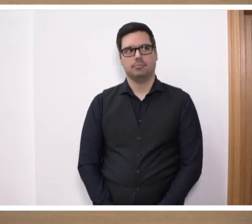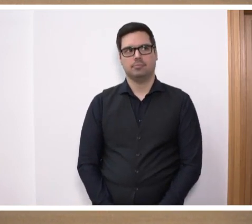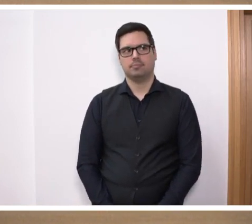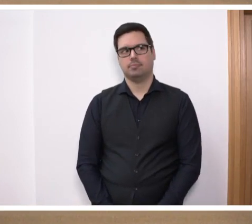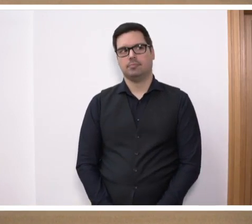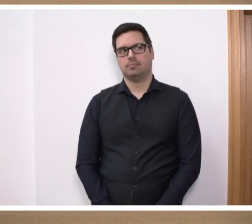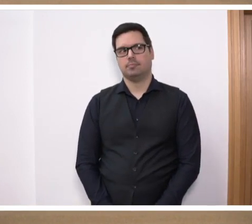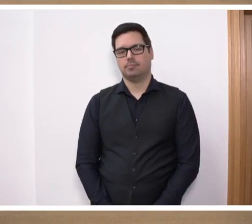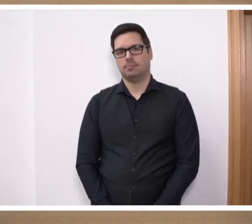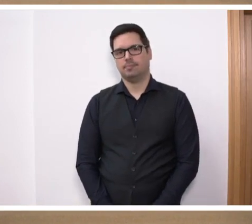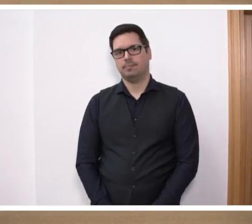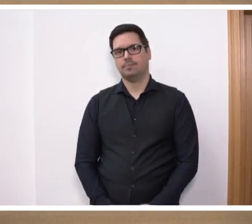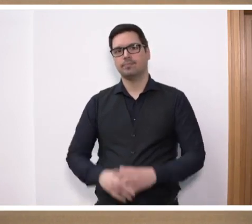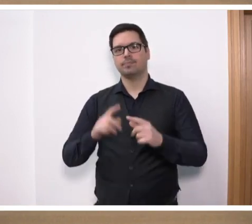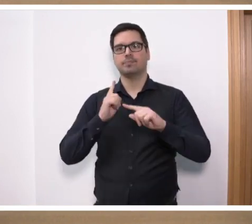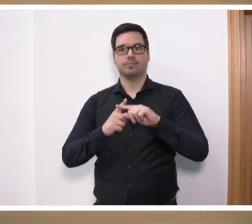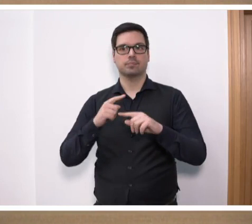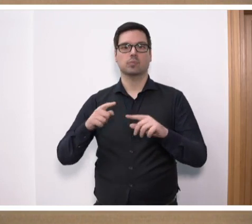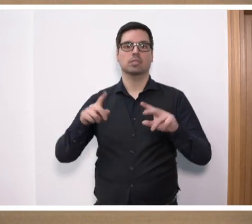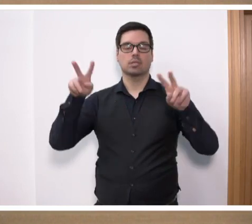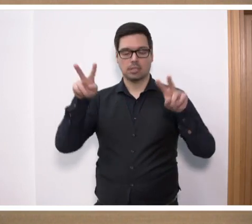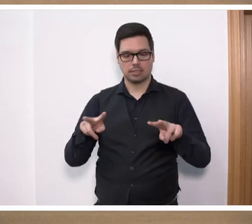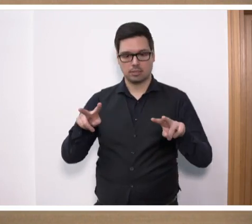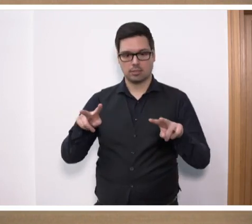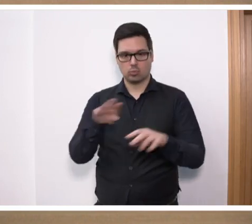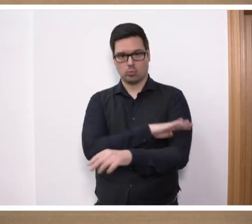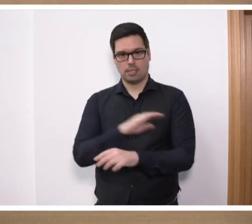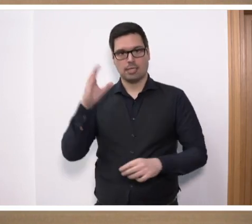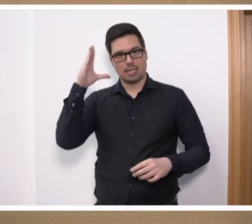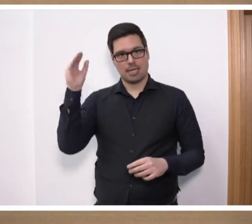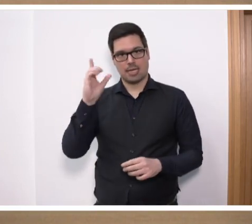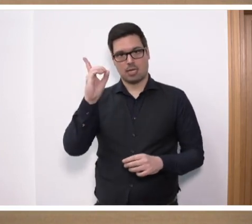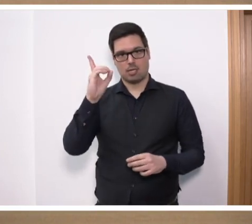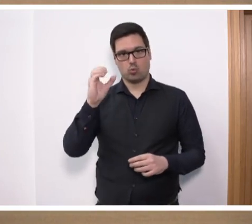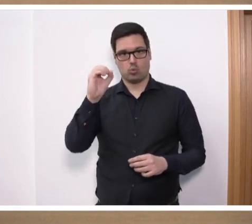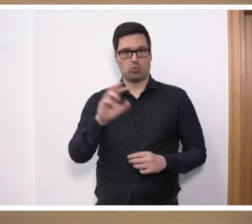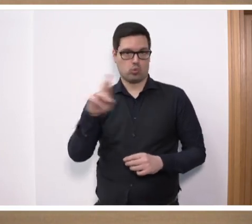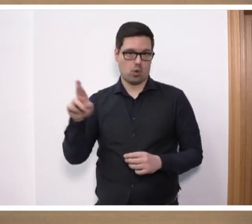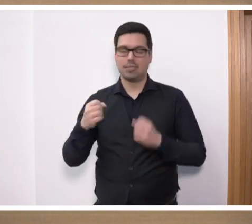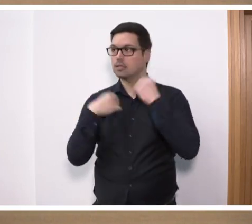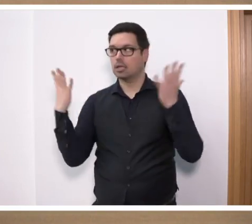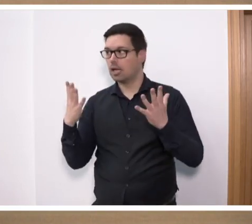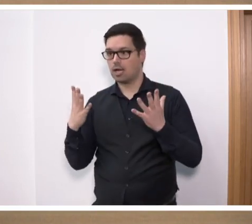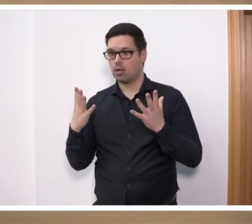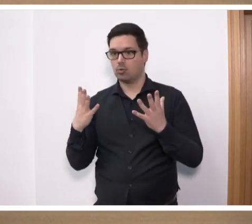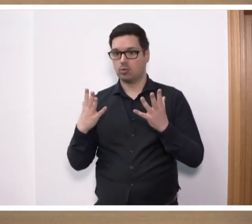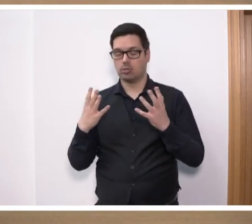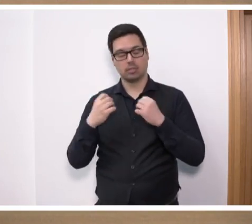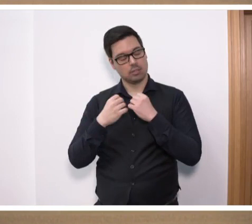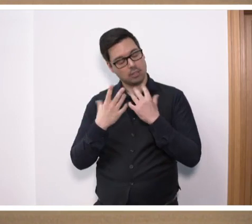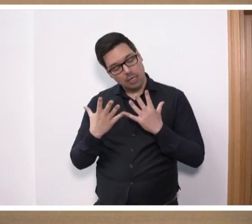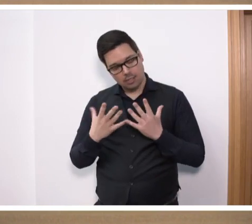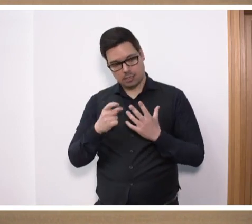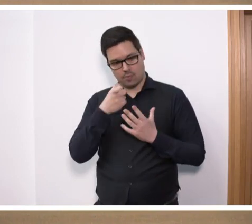Und deswegen, sehr geehrter Herr Kollege Dörr, sage ich auch noch einmal ganz klar und in sehr, sehr deutlichen